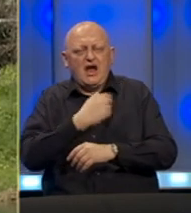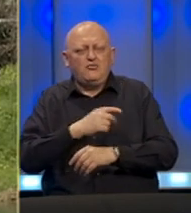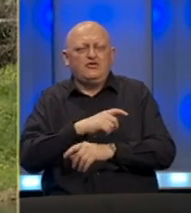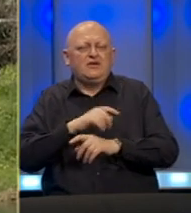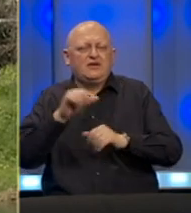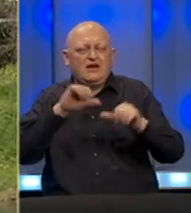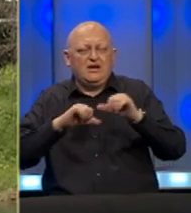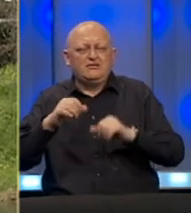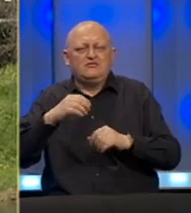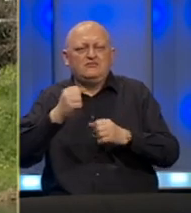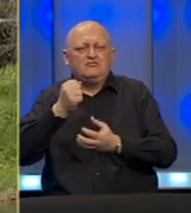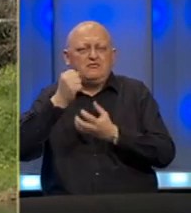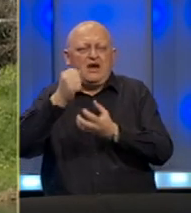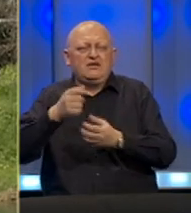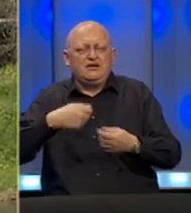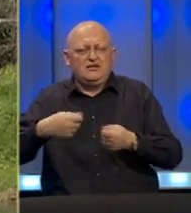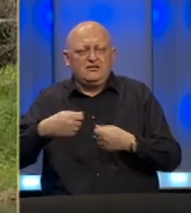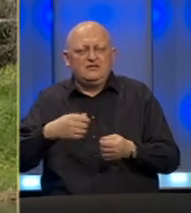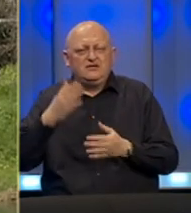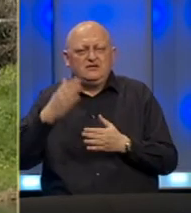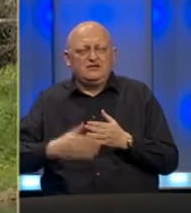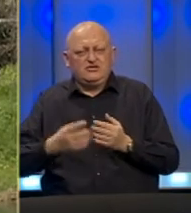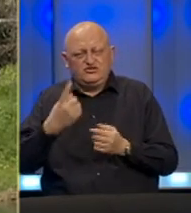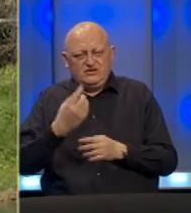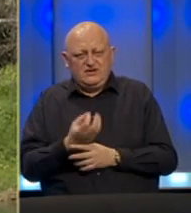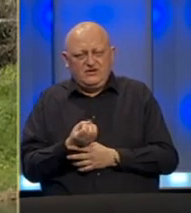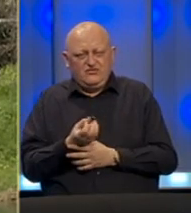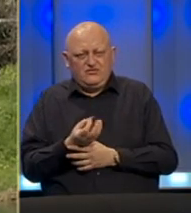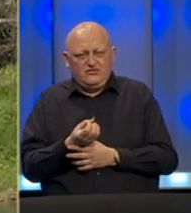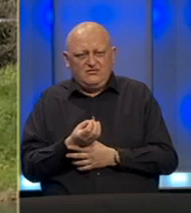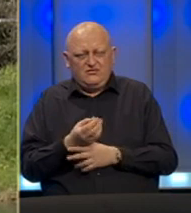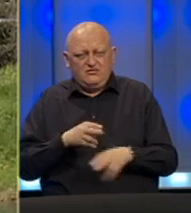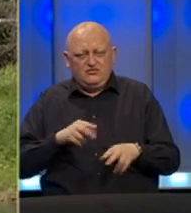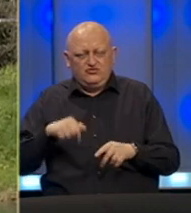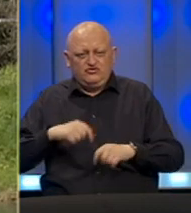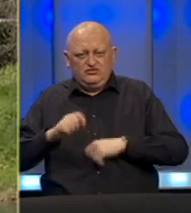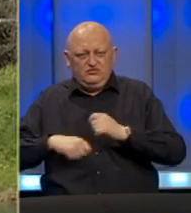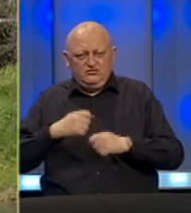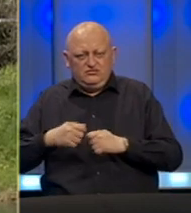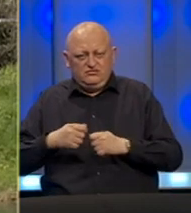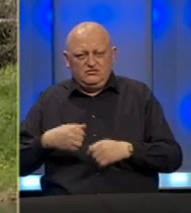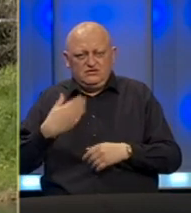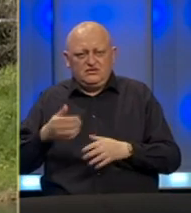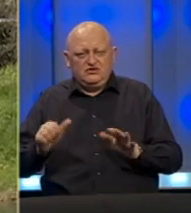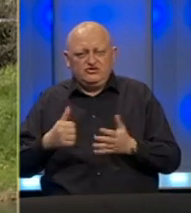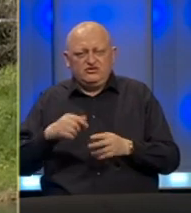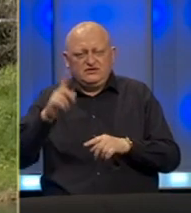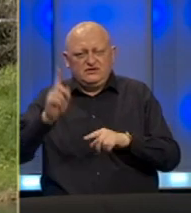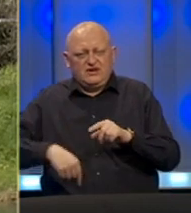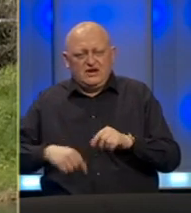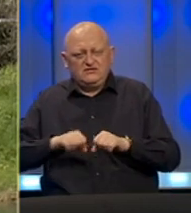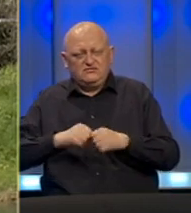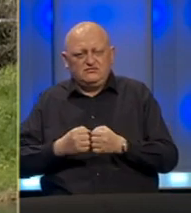banaka i marketa. I za kraj još jedna informacija da je Ministarstvo unutrašnjih poslova izdalo 16 prekršajnih